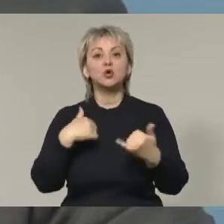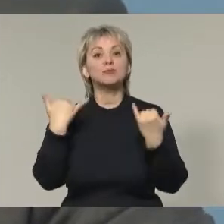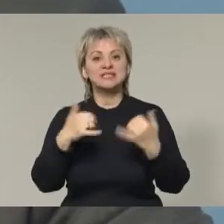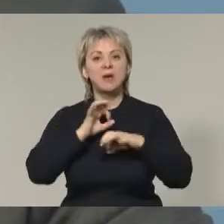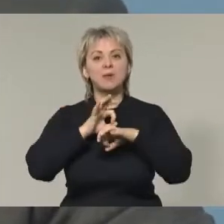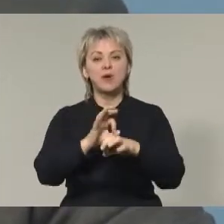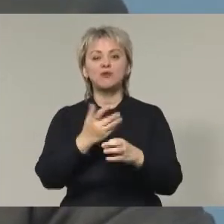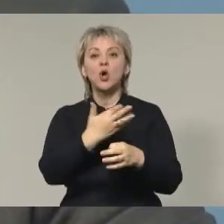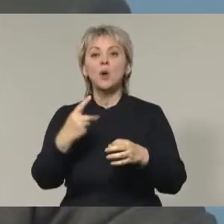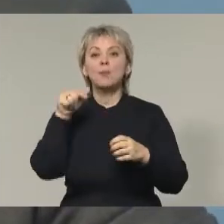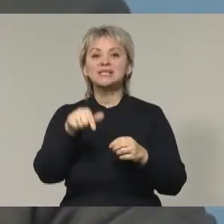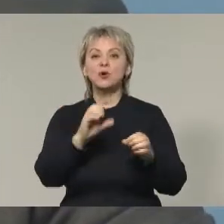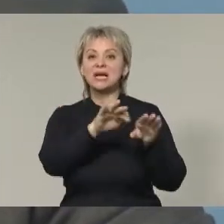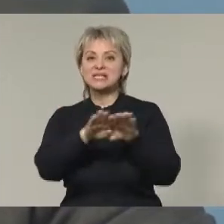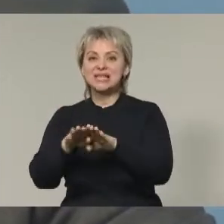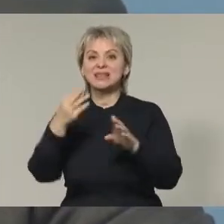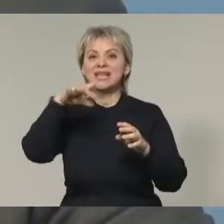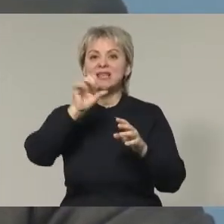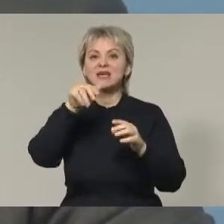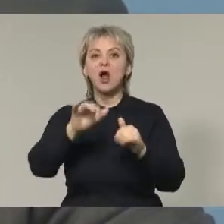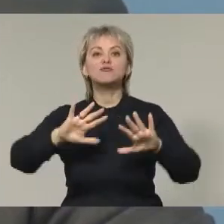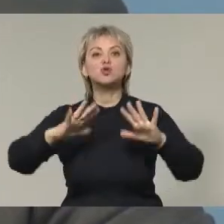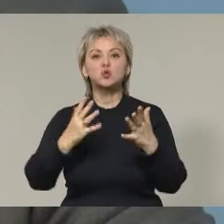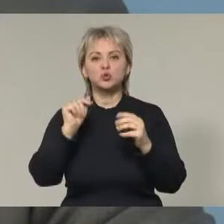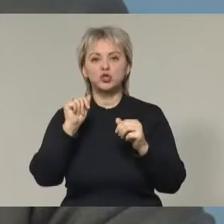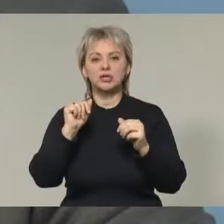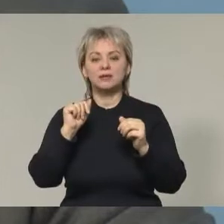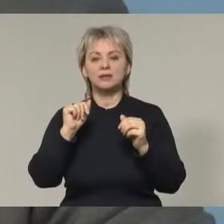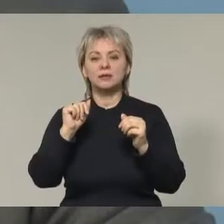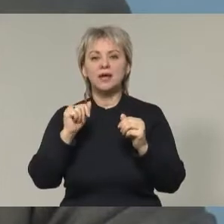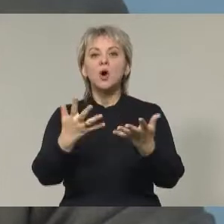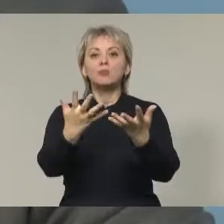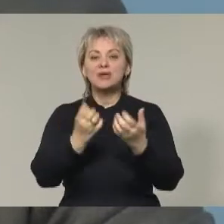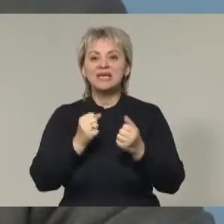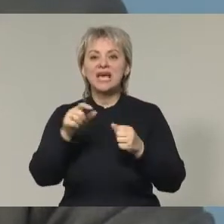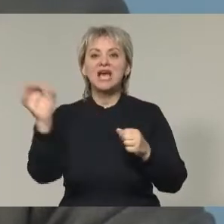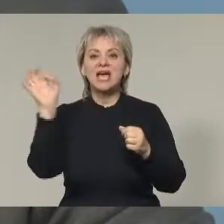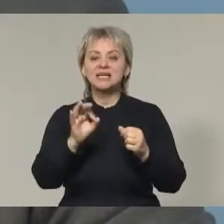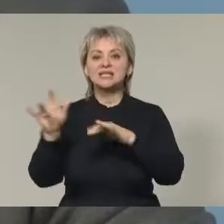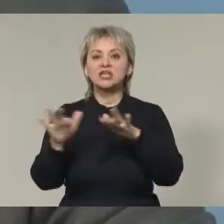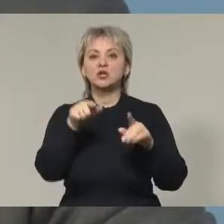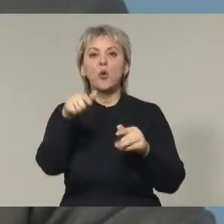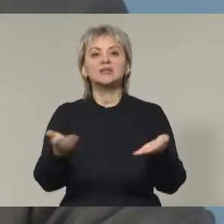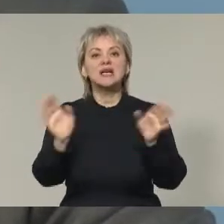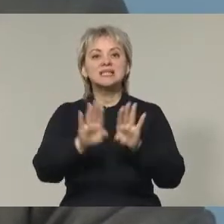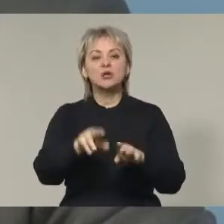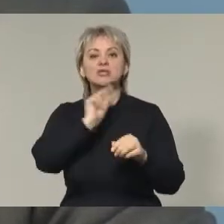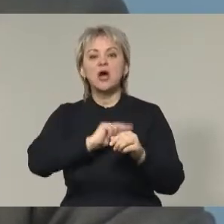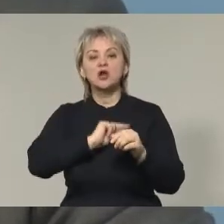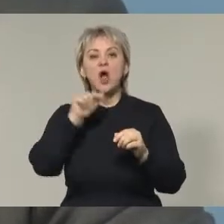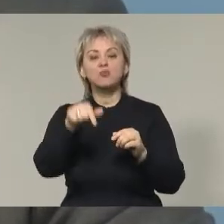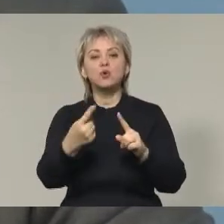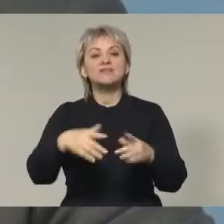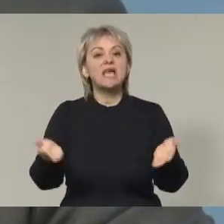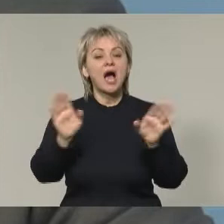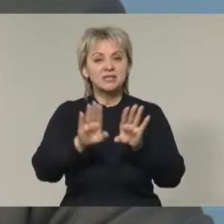проводим, поскольку стандарт «Тетра», в случае принятия экстренных мер, он остается работать. Все